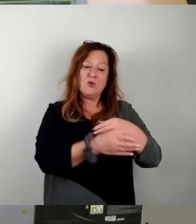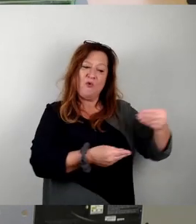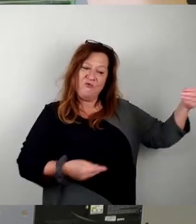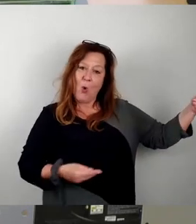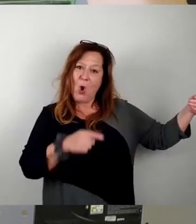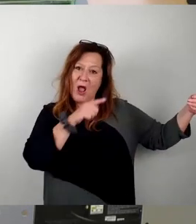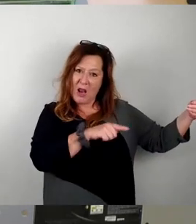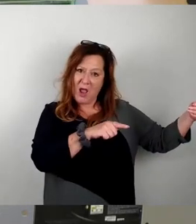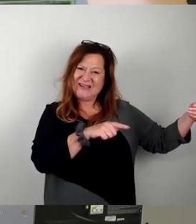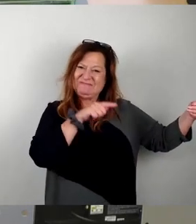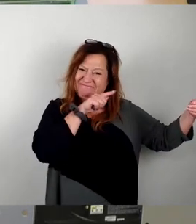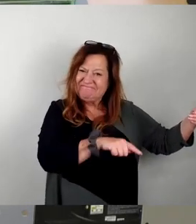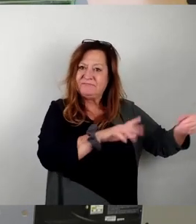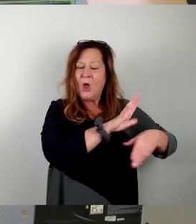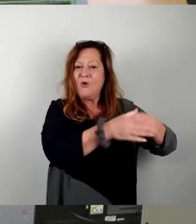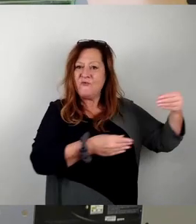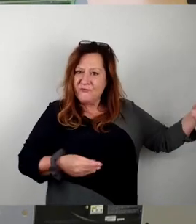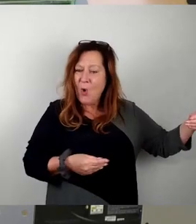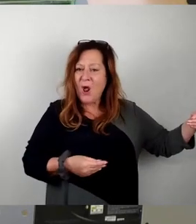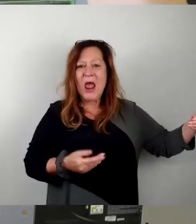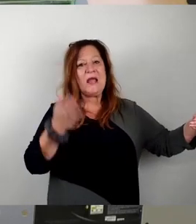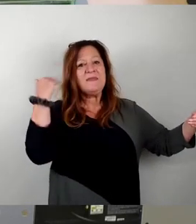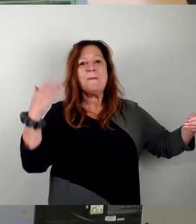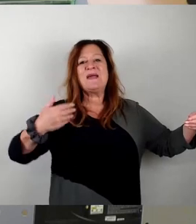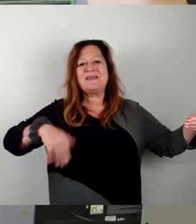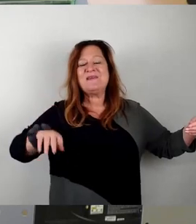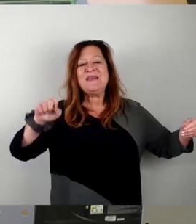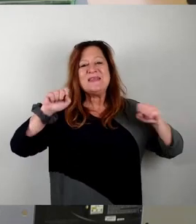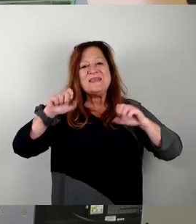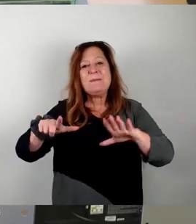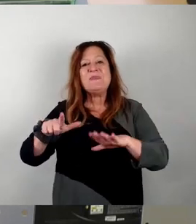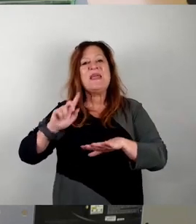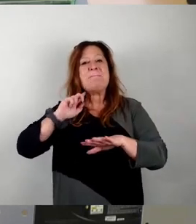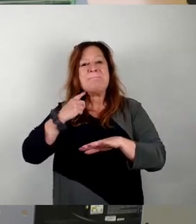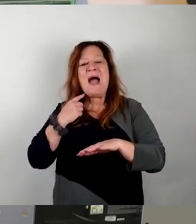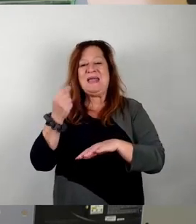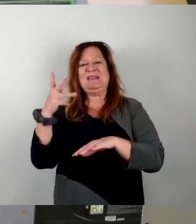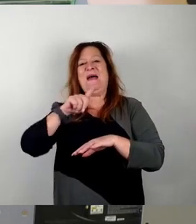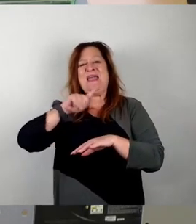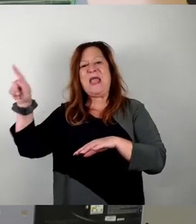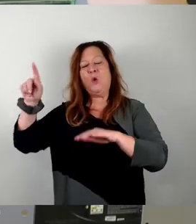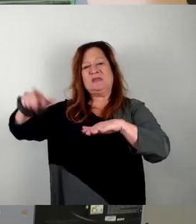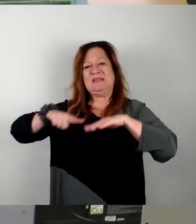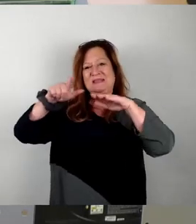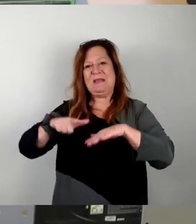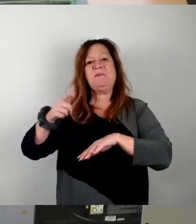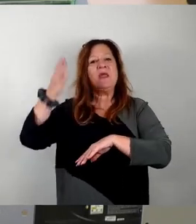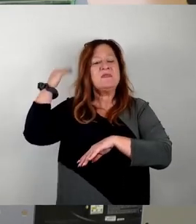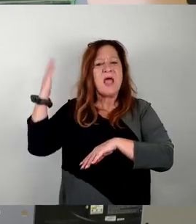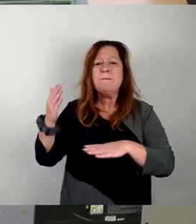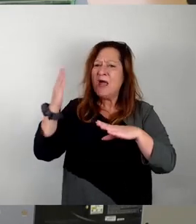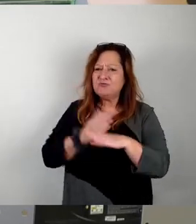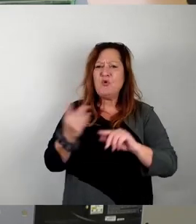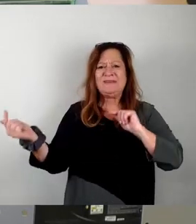Antrag des Stadtrates vom 17. Mai 2017. Damals gab es ja bereits diese Auseinandersetzung um die